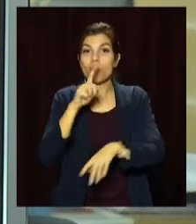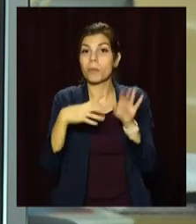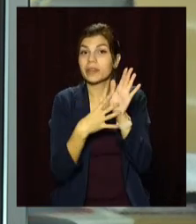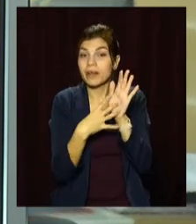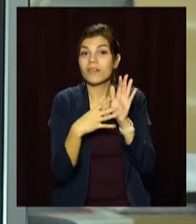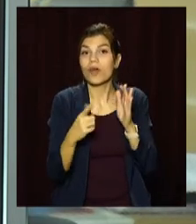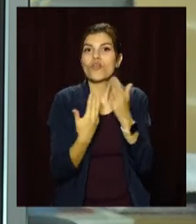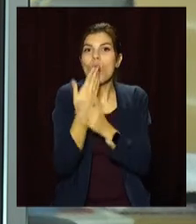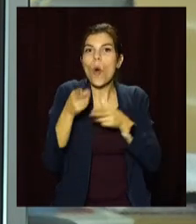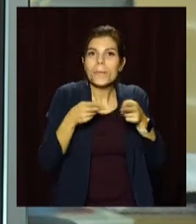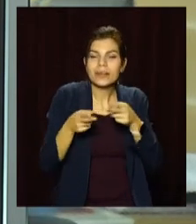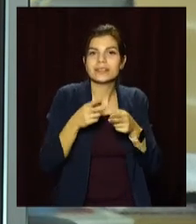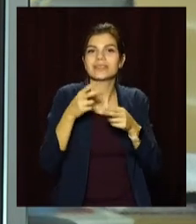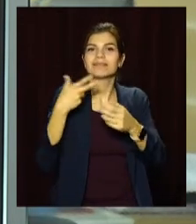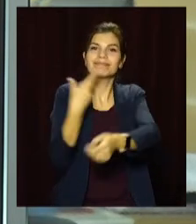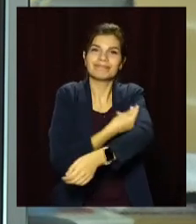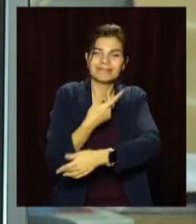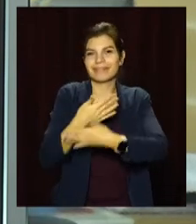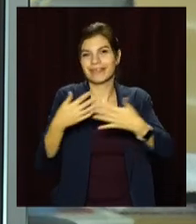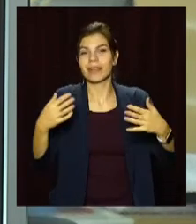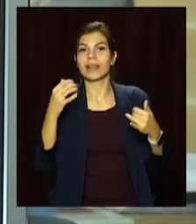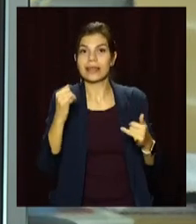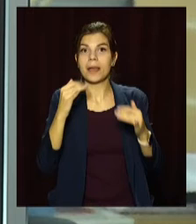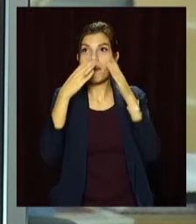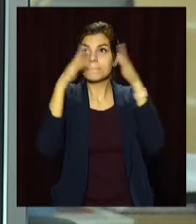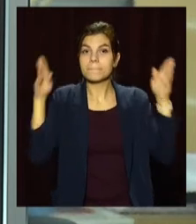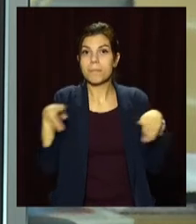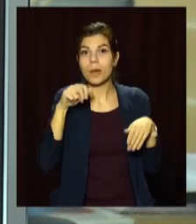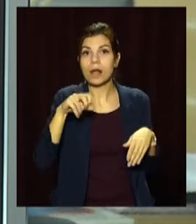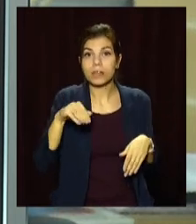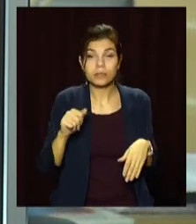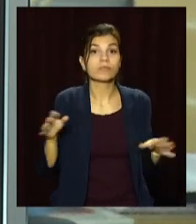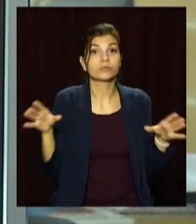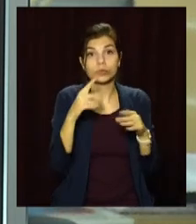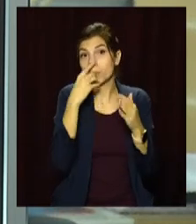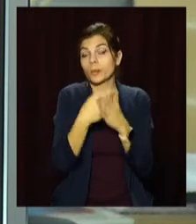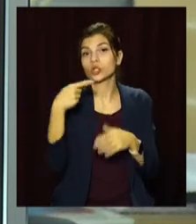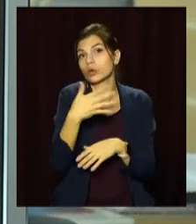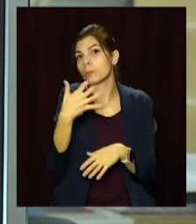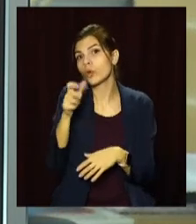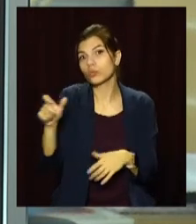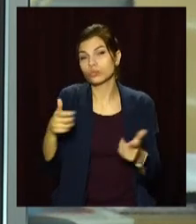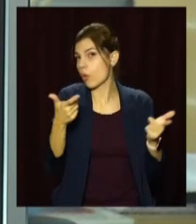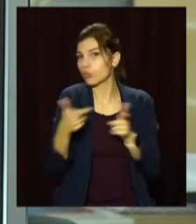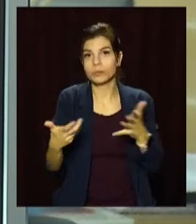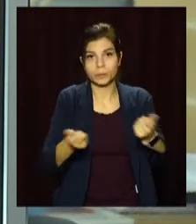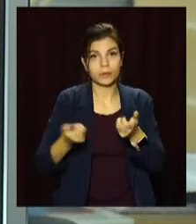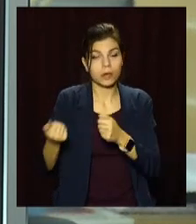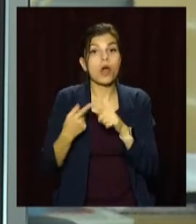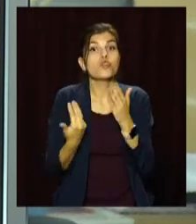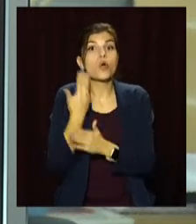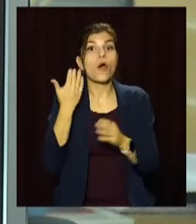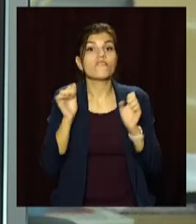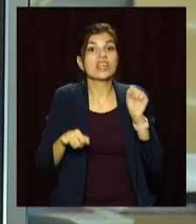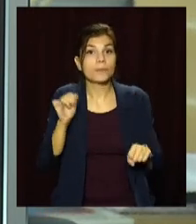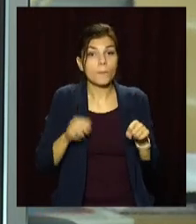Новинка операційна, маніпуляційні та палати – все розраховане на майже півсотні пацієнтів. Про нові можливості